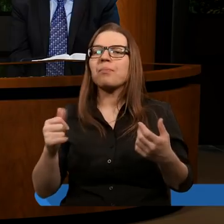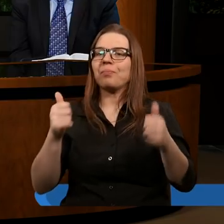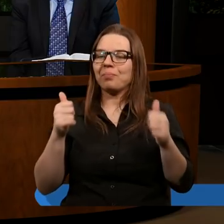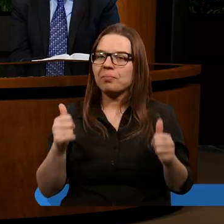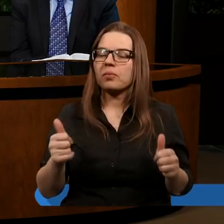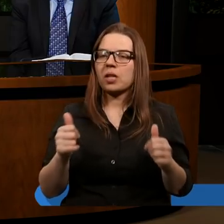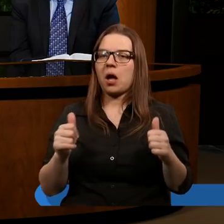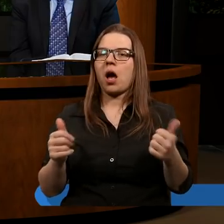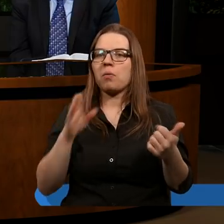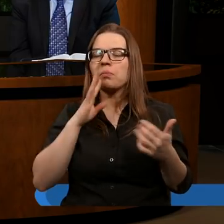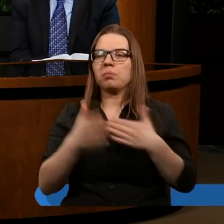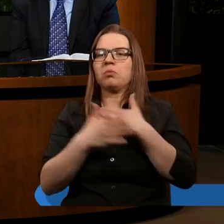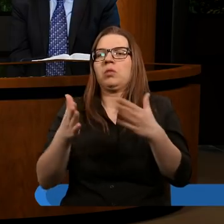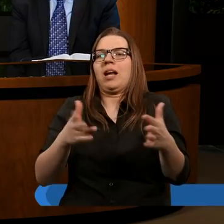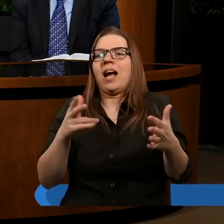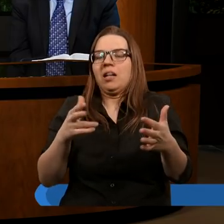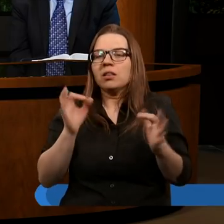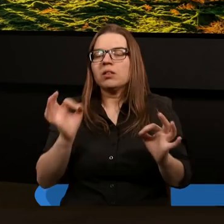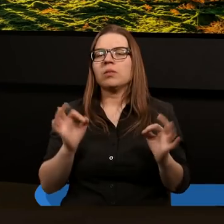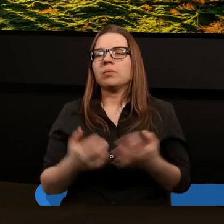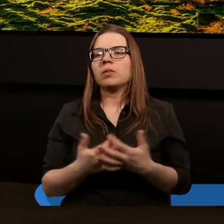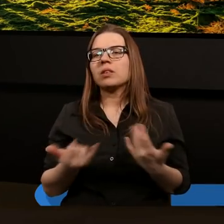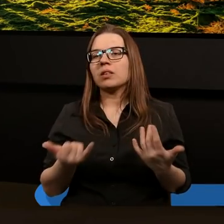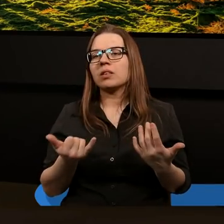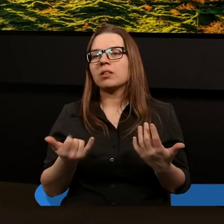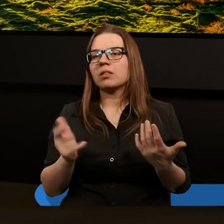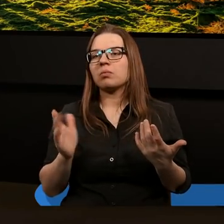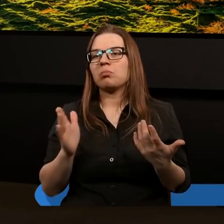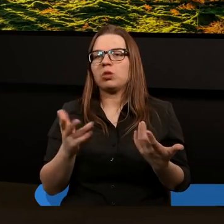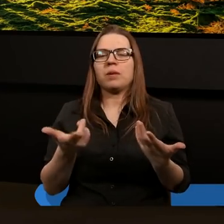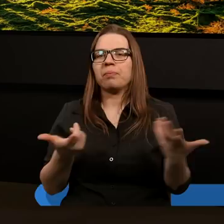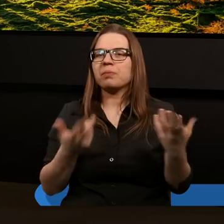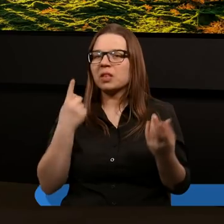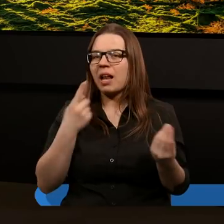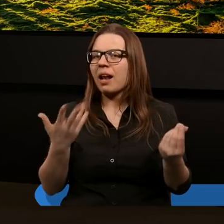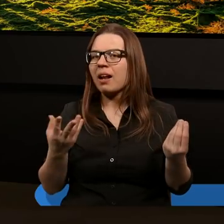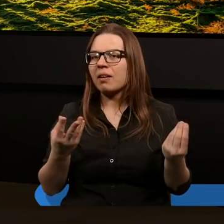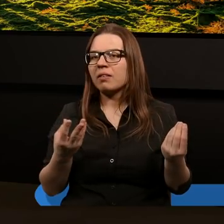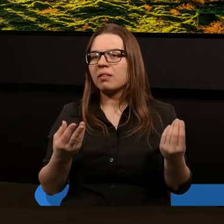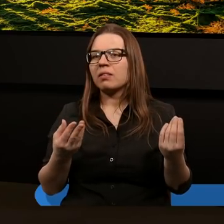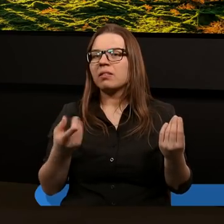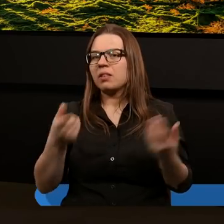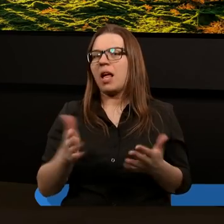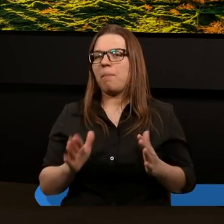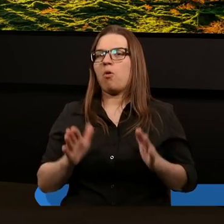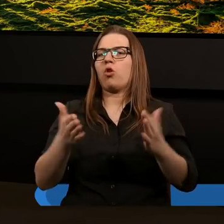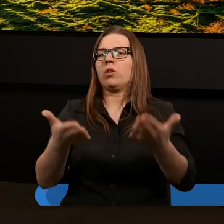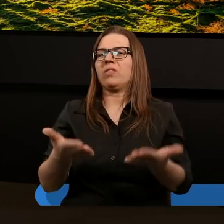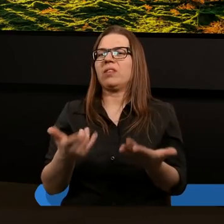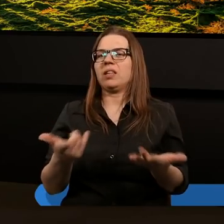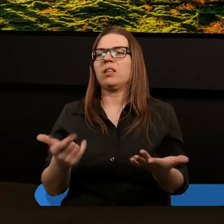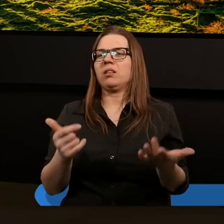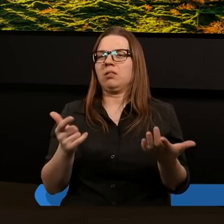jak ostoja w tej nawale ognia. Z coś cudownego. Takie poświęcenie i